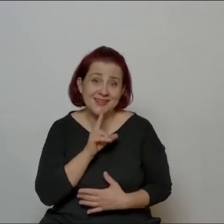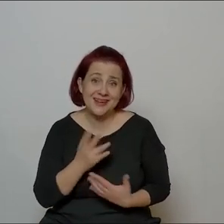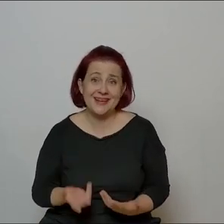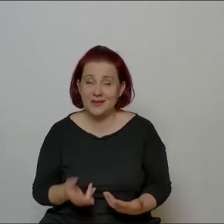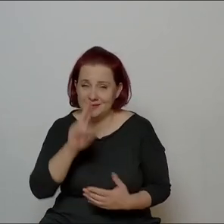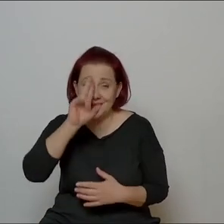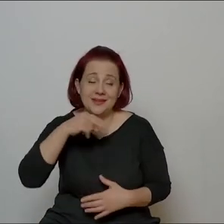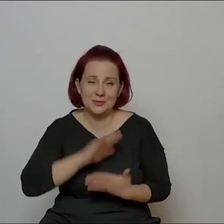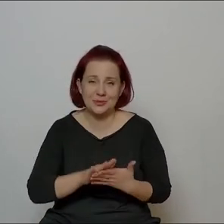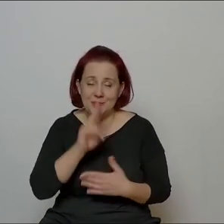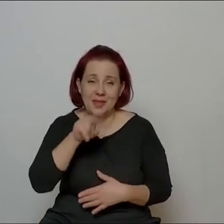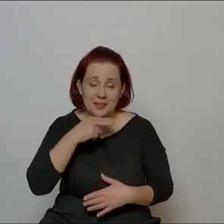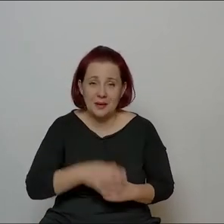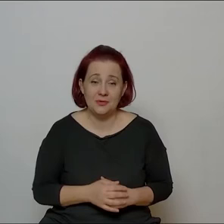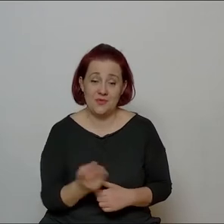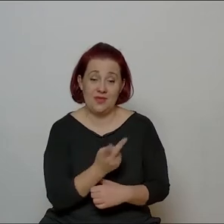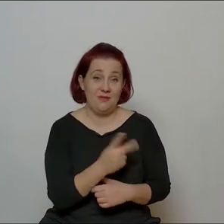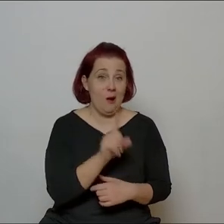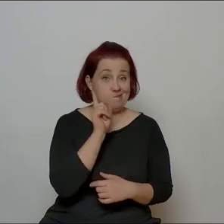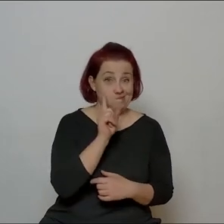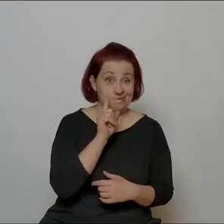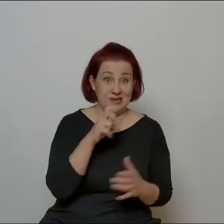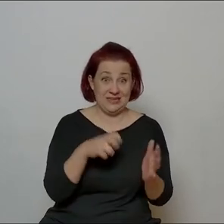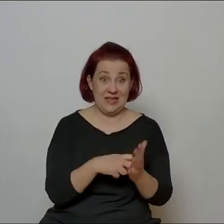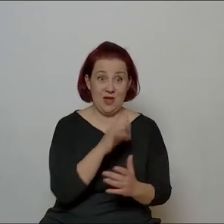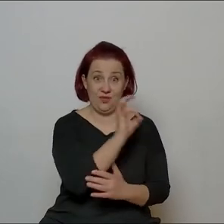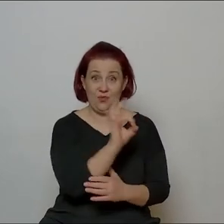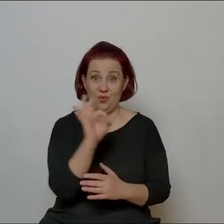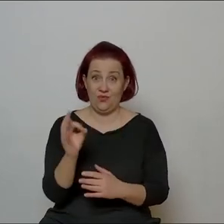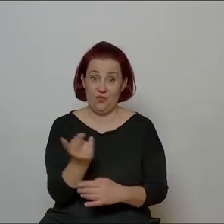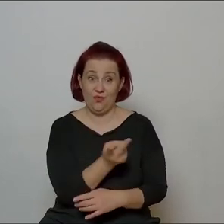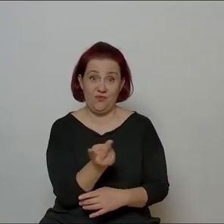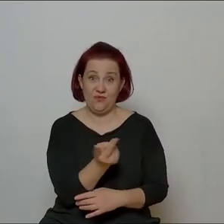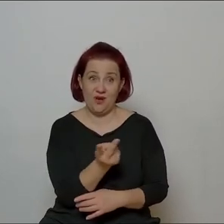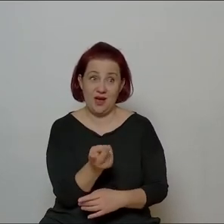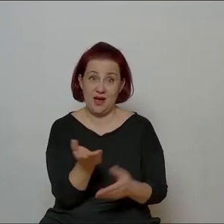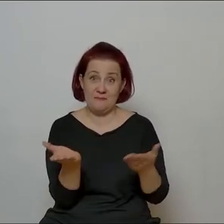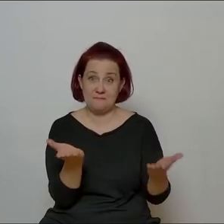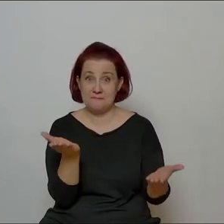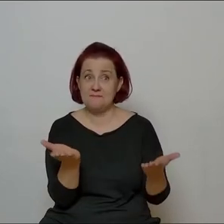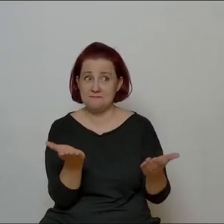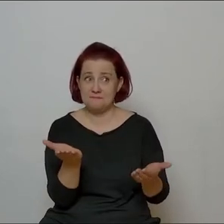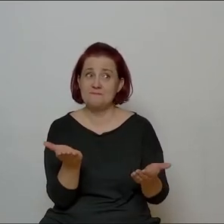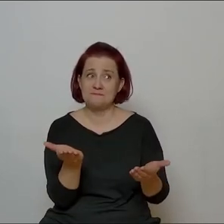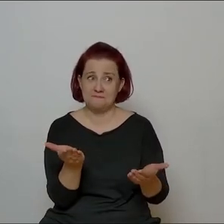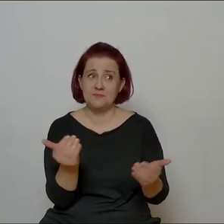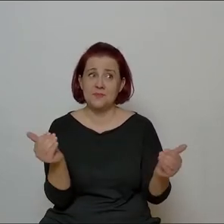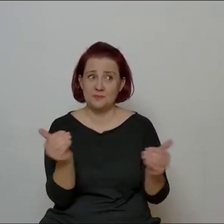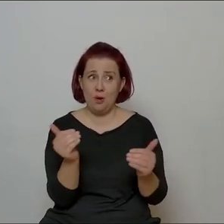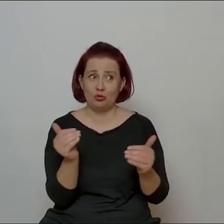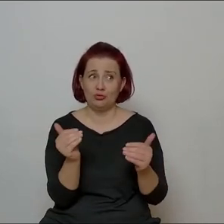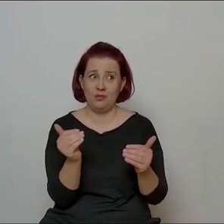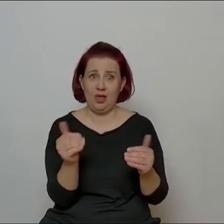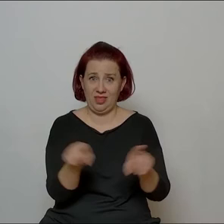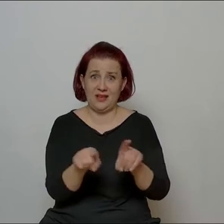cechy obu panów można, można by do jednego worka wrzucić